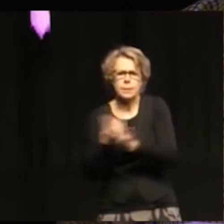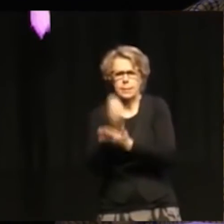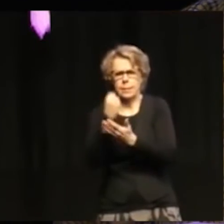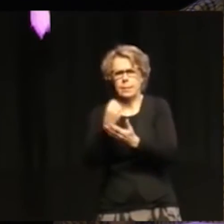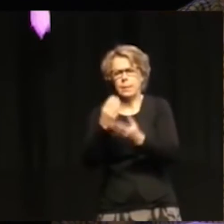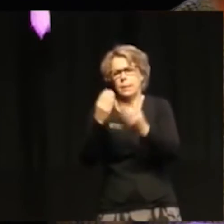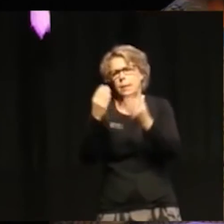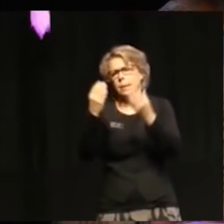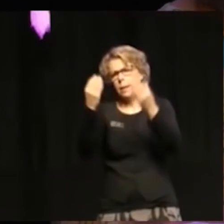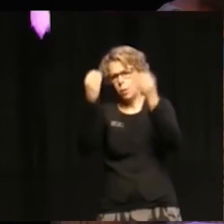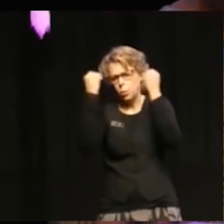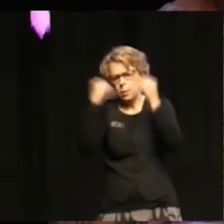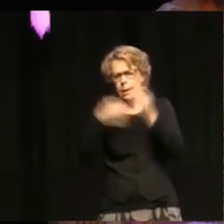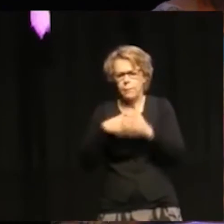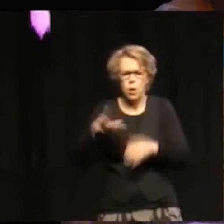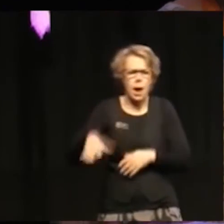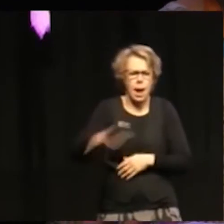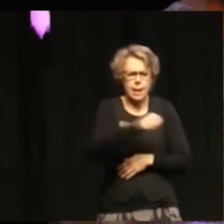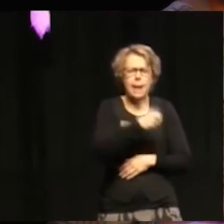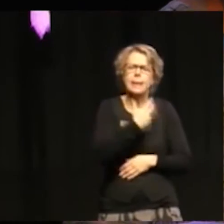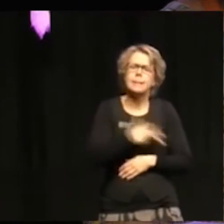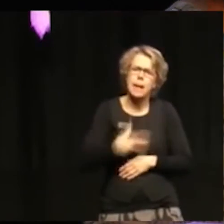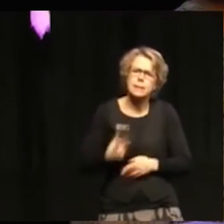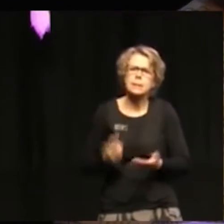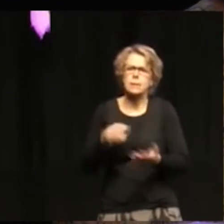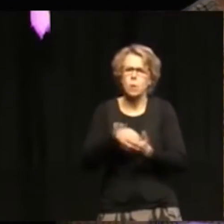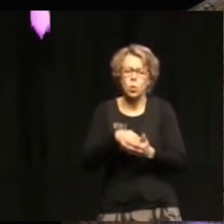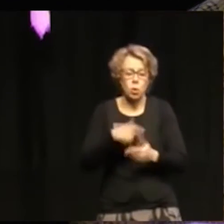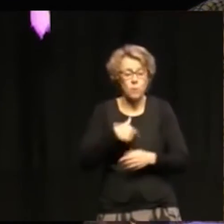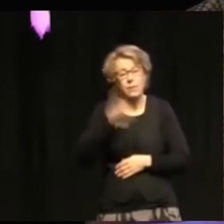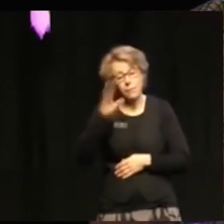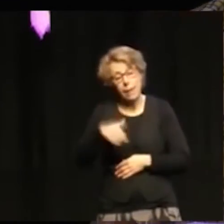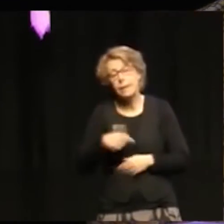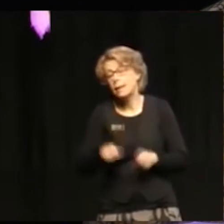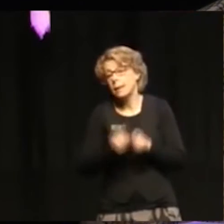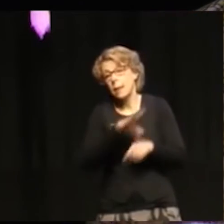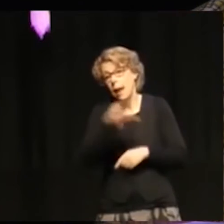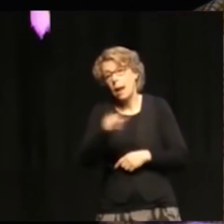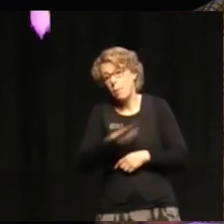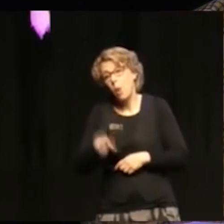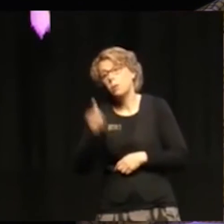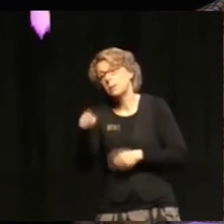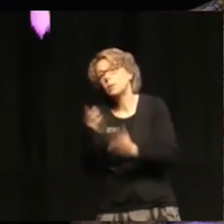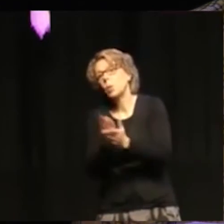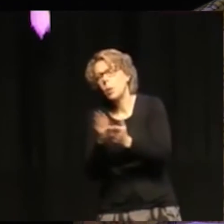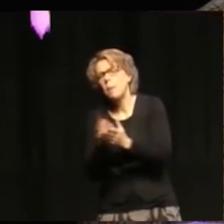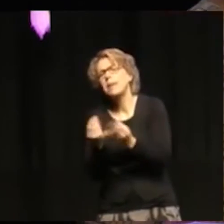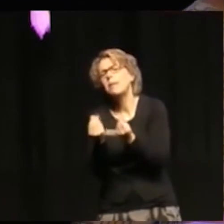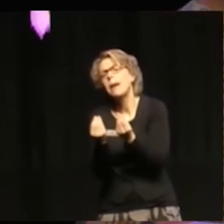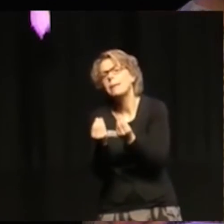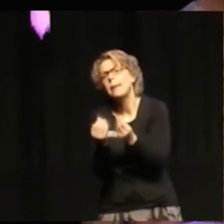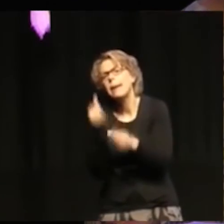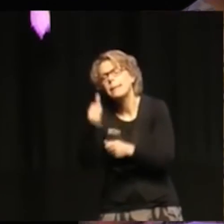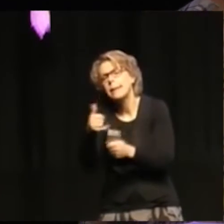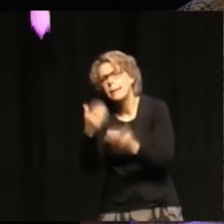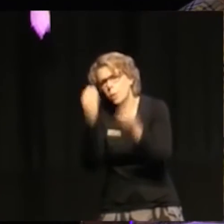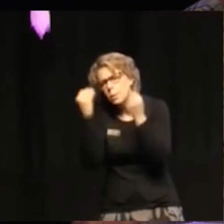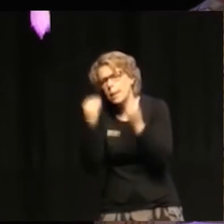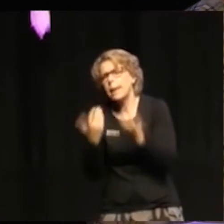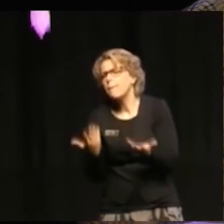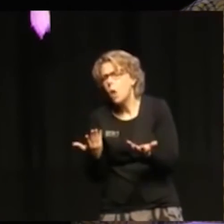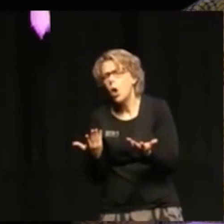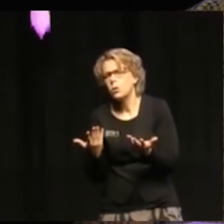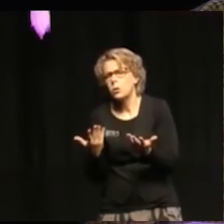a Danish context. Well, we know that more or less all kids go to school in Denmark but what about the quality of education? What about the education